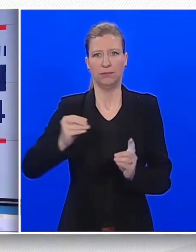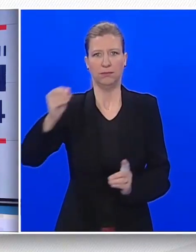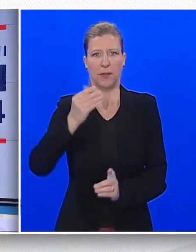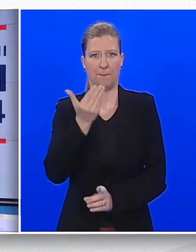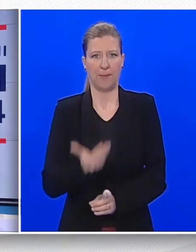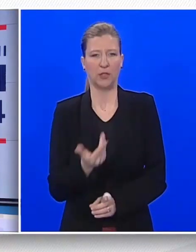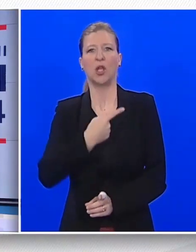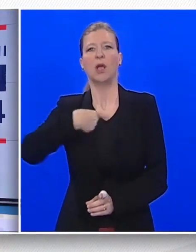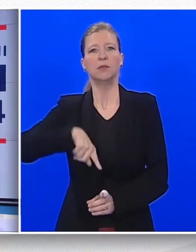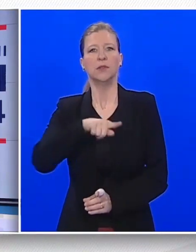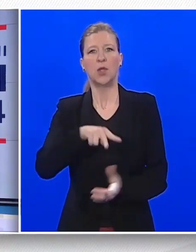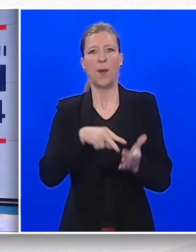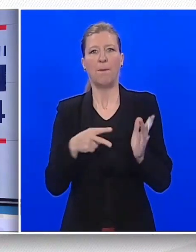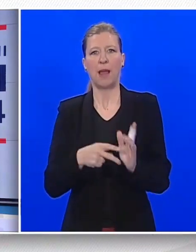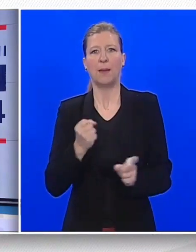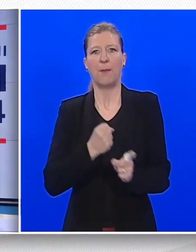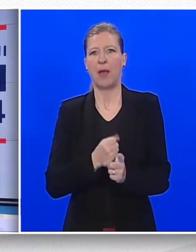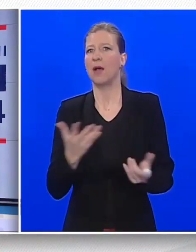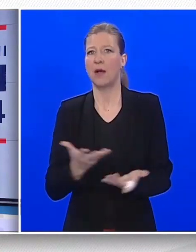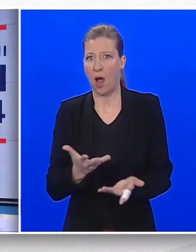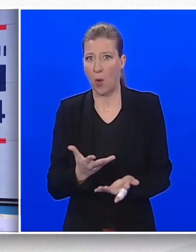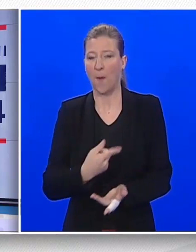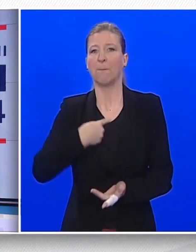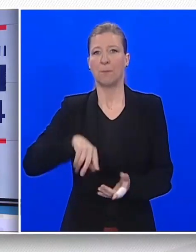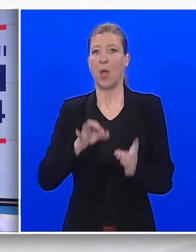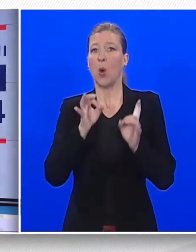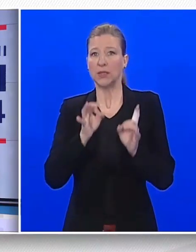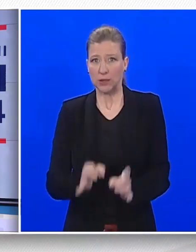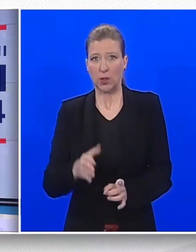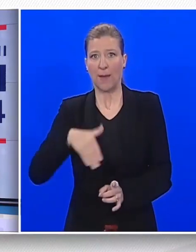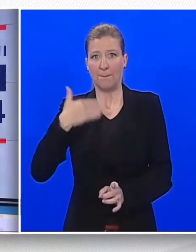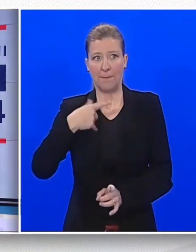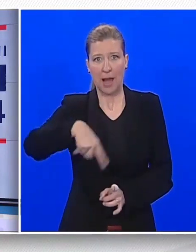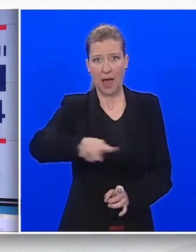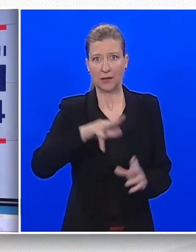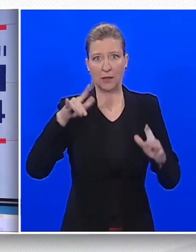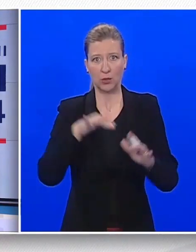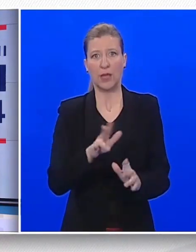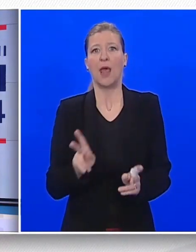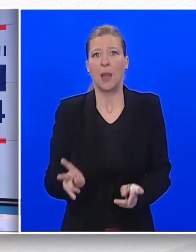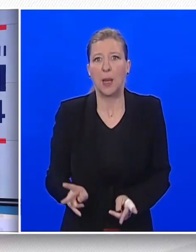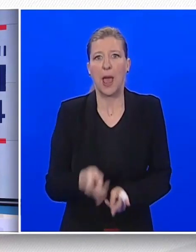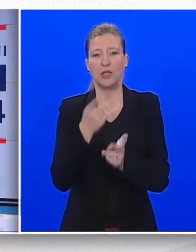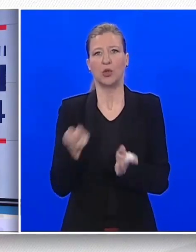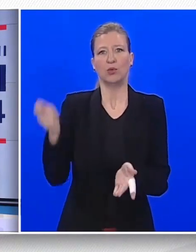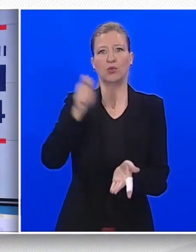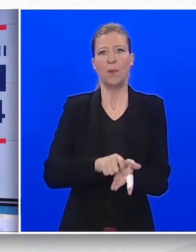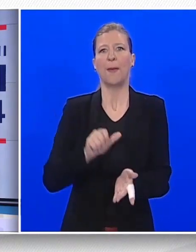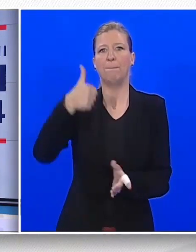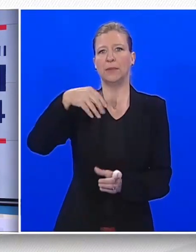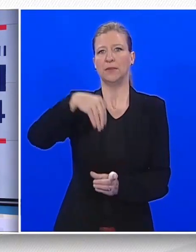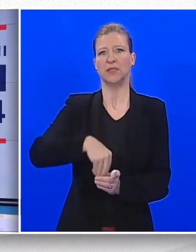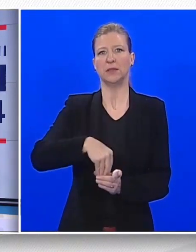što ćemo osigurati da mladi ljudi lakše dođu do prve nekretnine, recimo